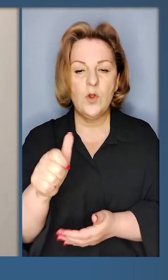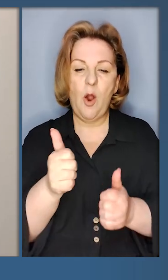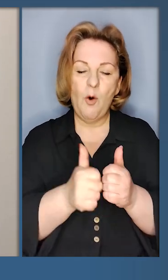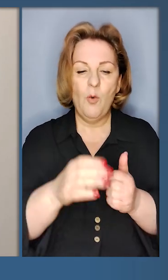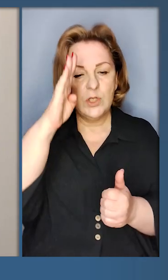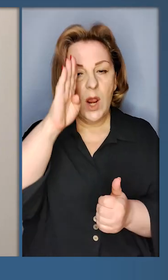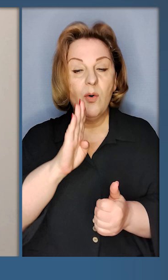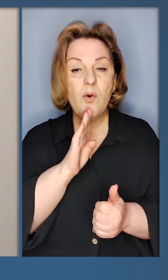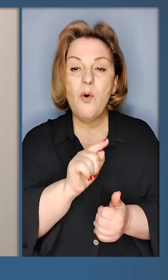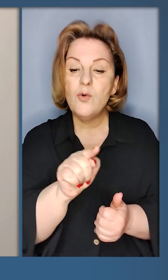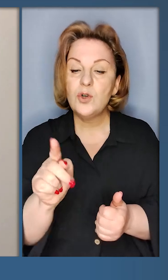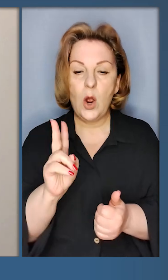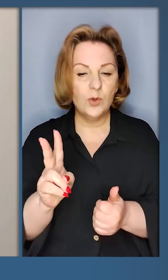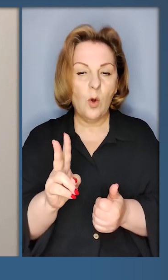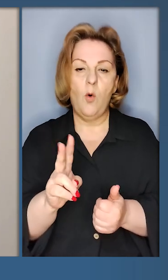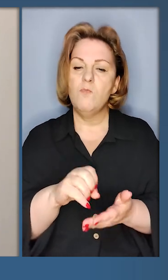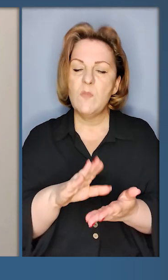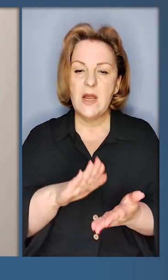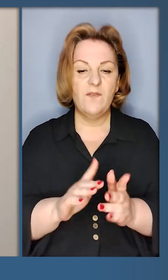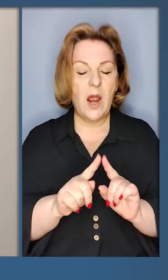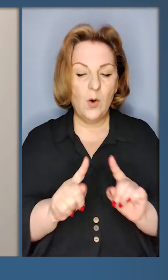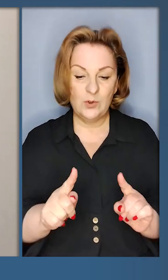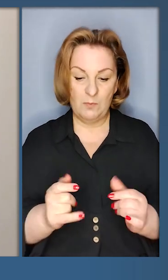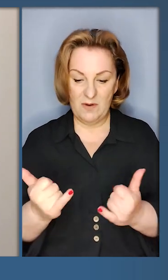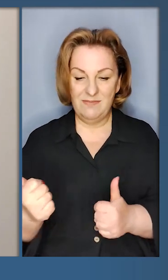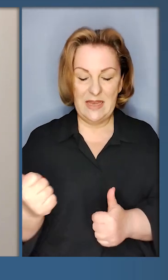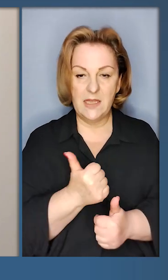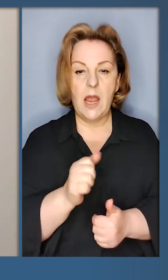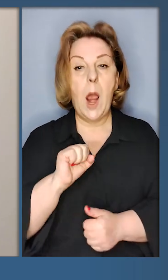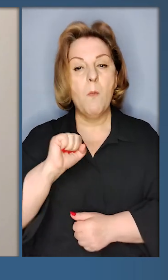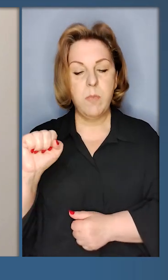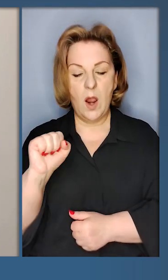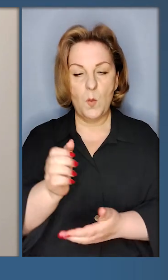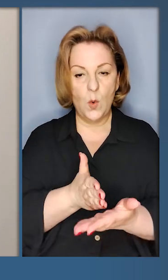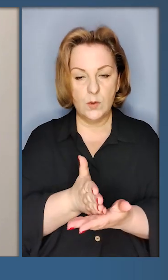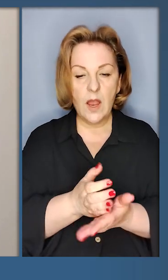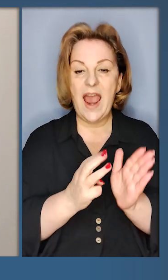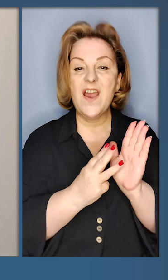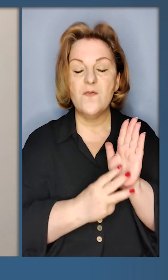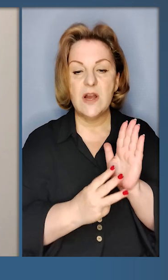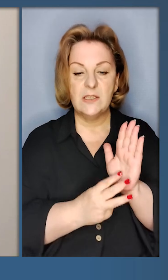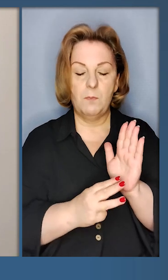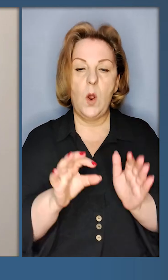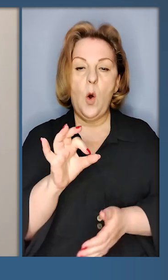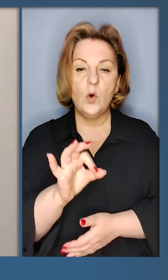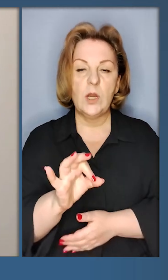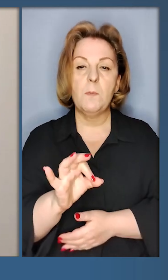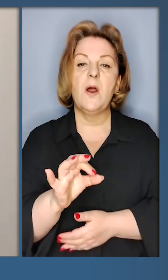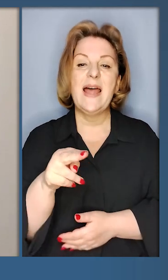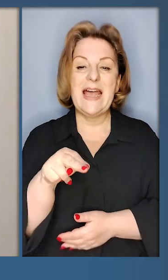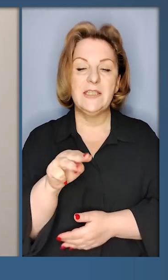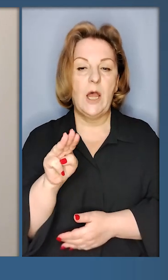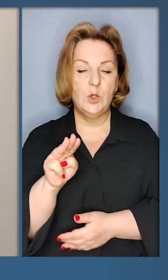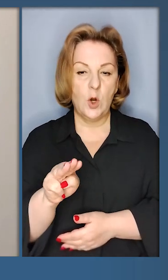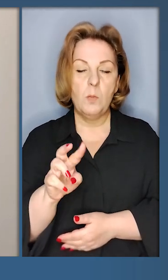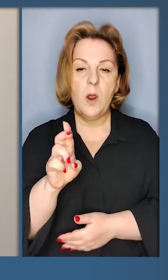воїнам, кожному і кожній, хто відзначився особливо на тиждень. Бахмутський напрямок, 80-го окрема